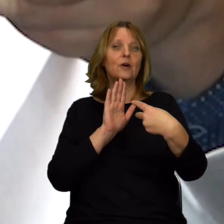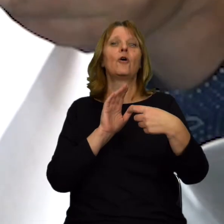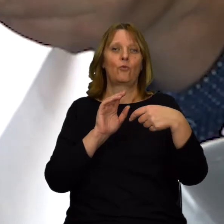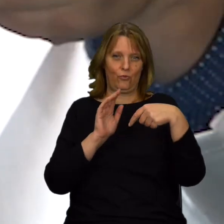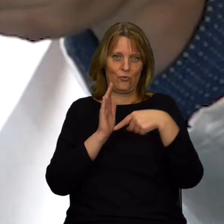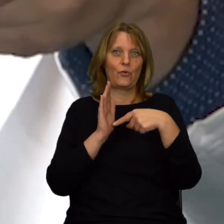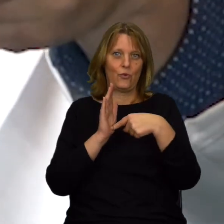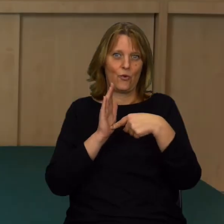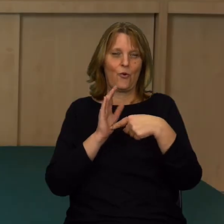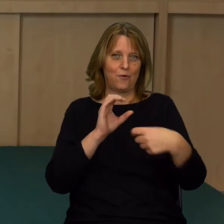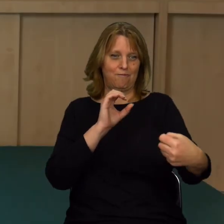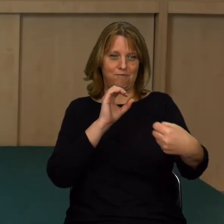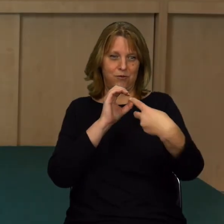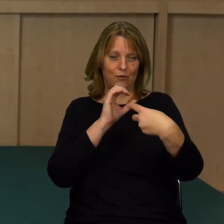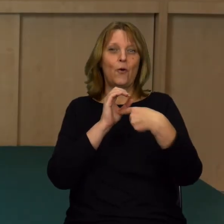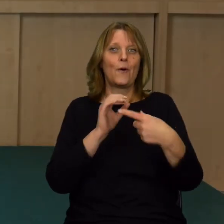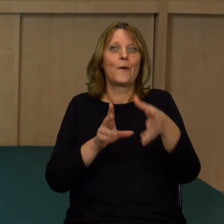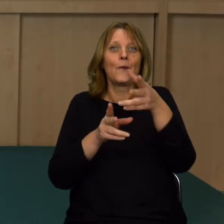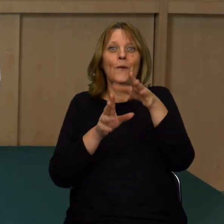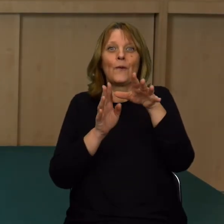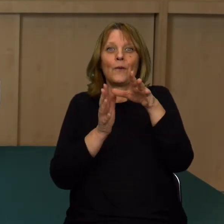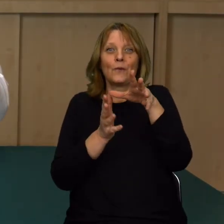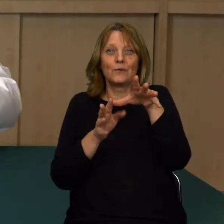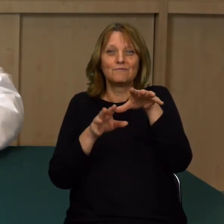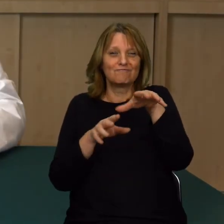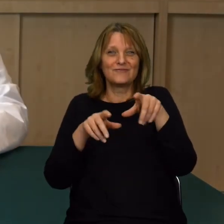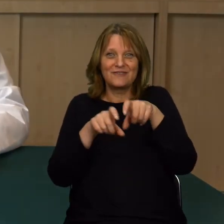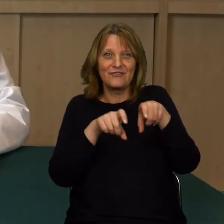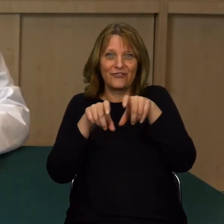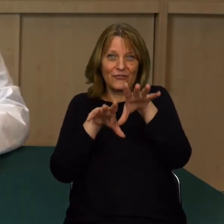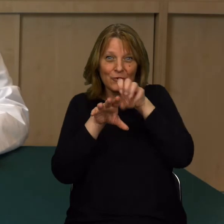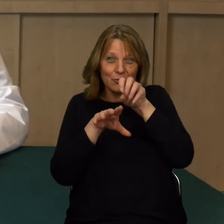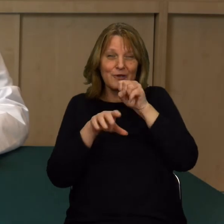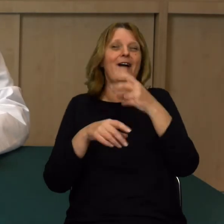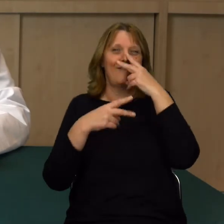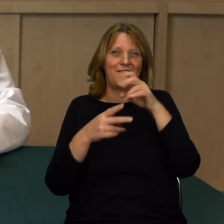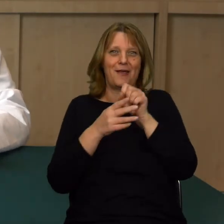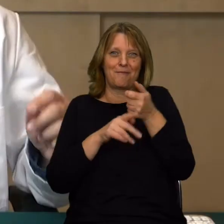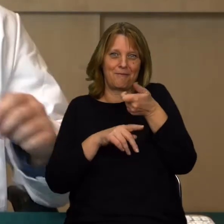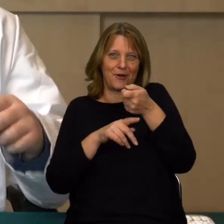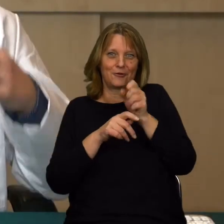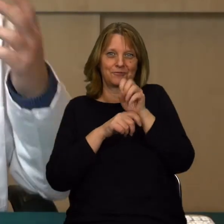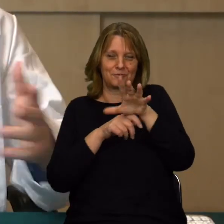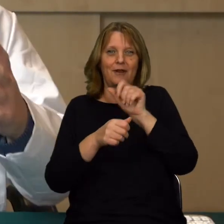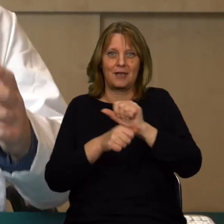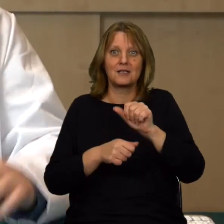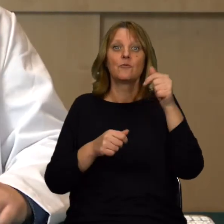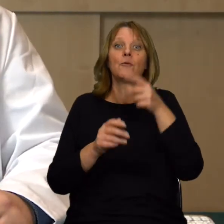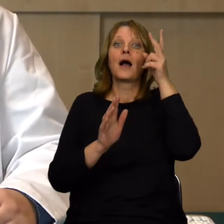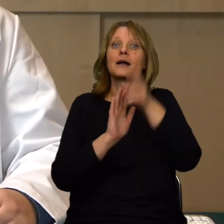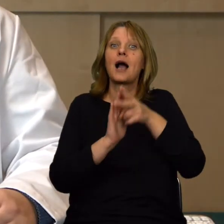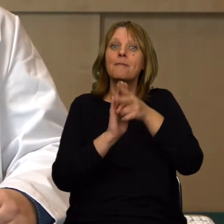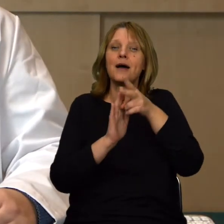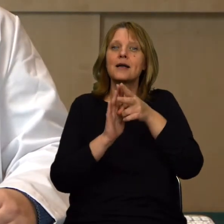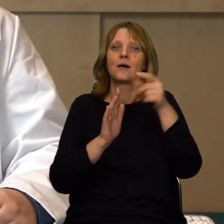na przykład kamery, to dzięki temu możemy dostrzec, że pilot zaczął świecić. Moglibyśmy wziąć taką kamerę,